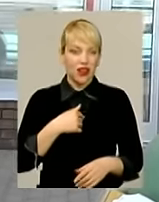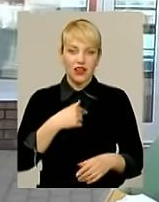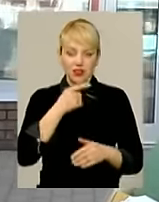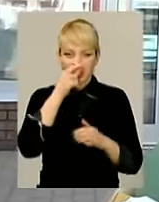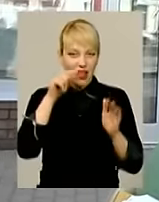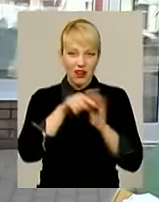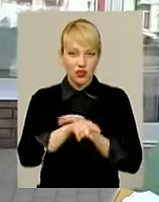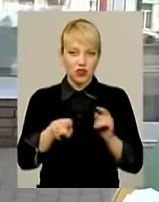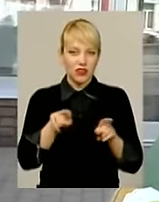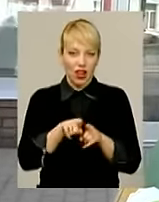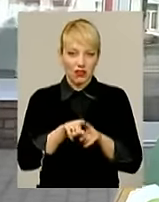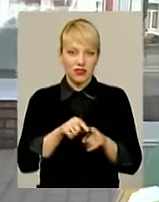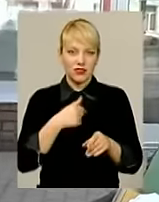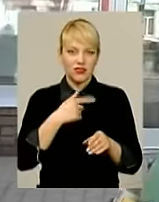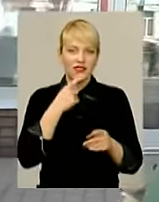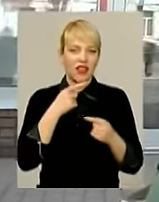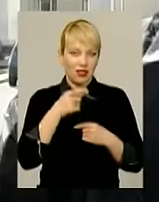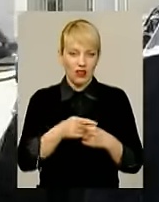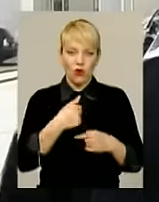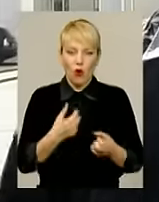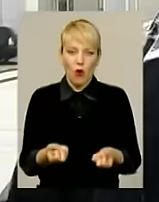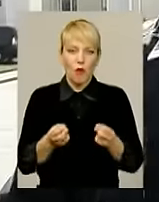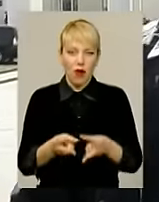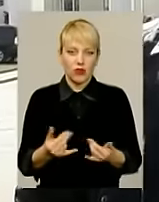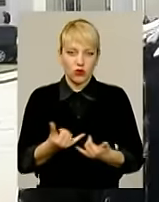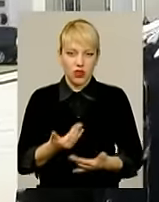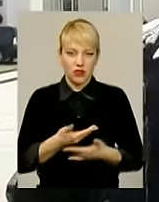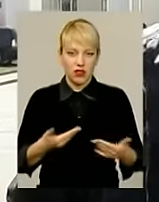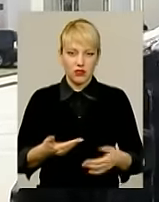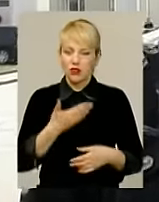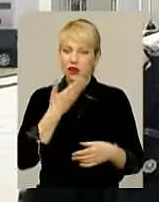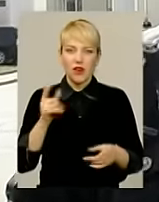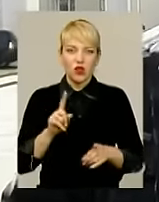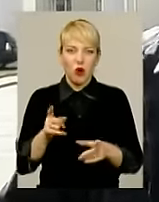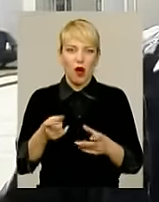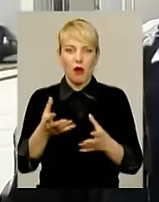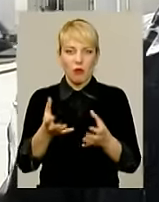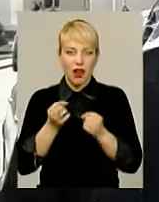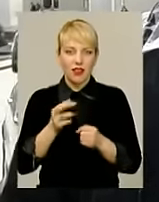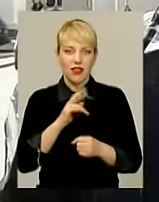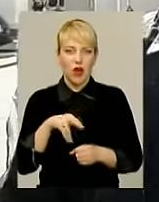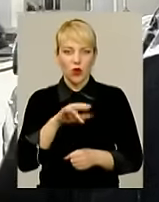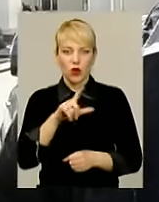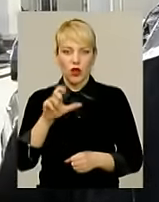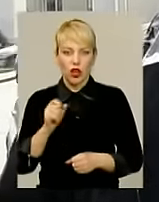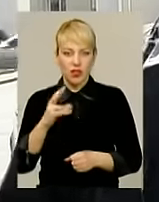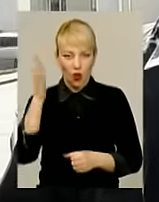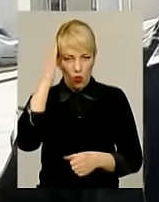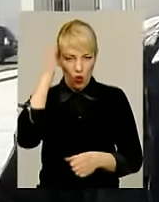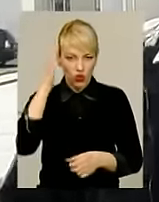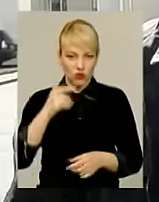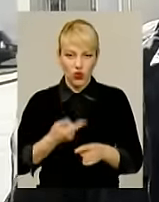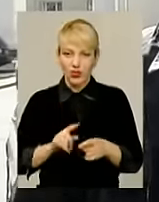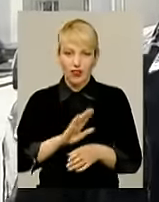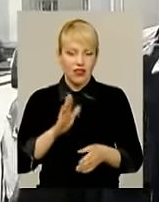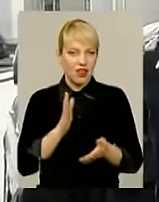опасно для нас і для вас теж. Немає що брати ядуху на голову. Це